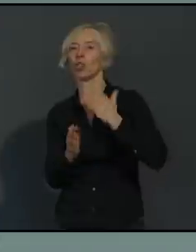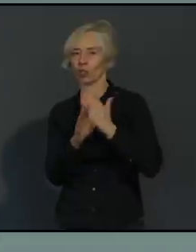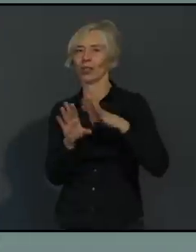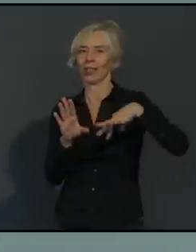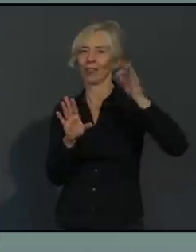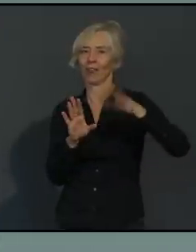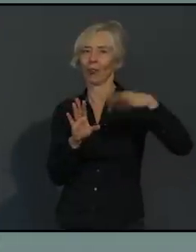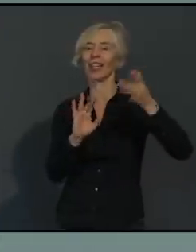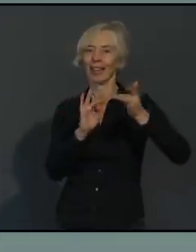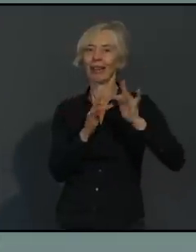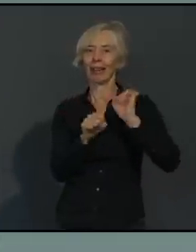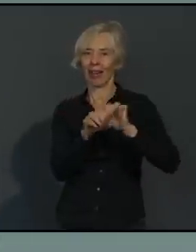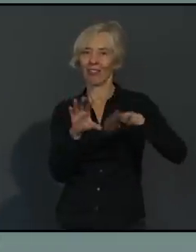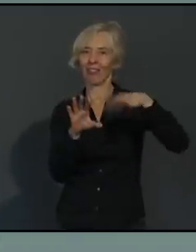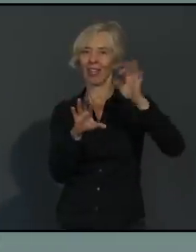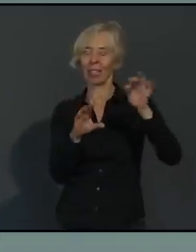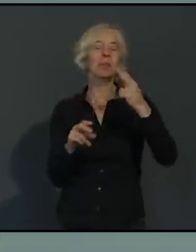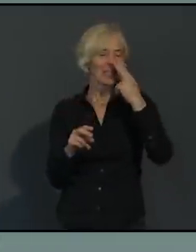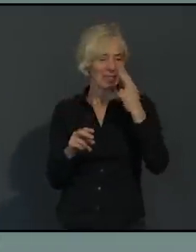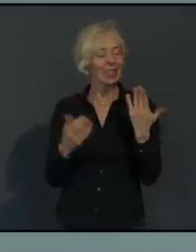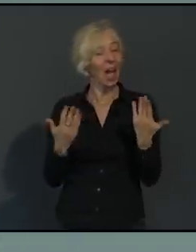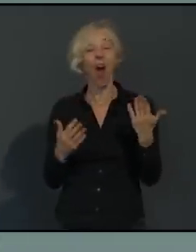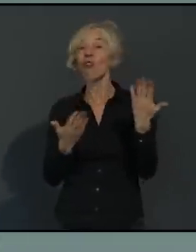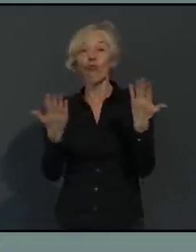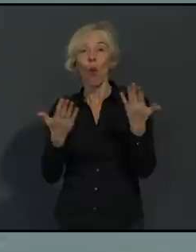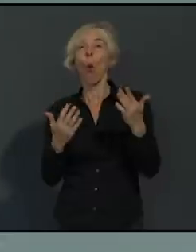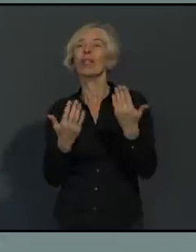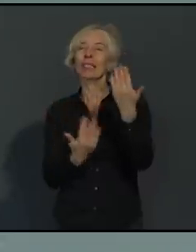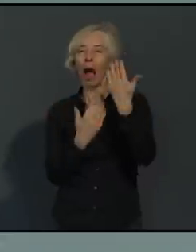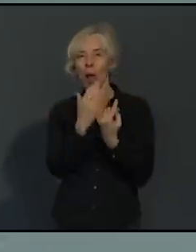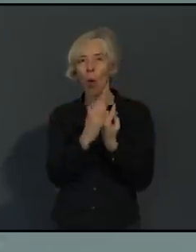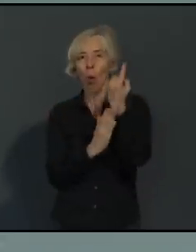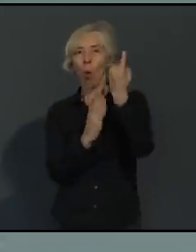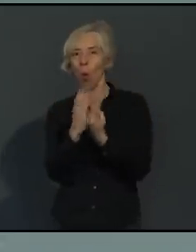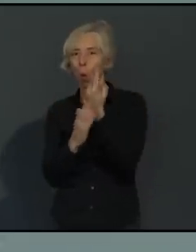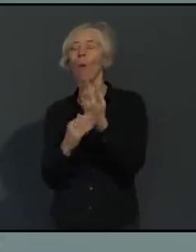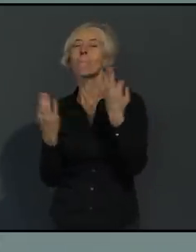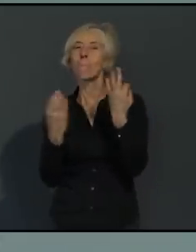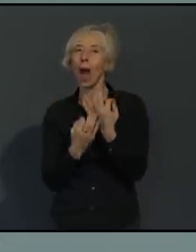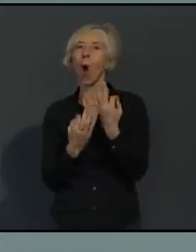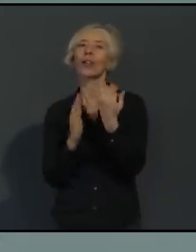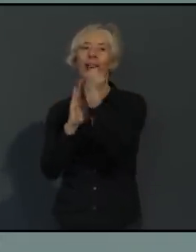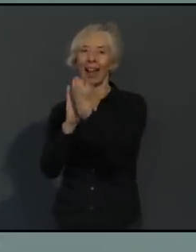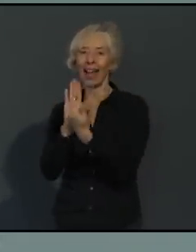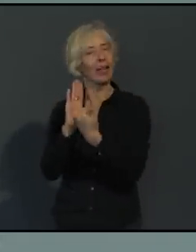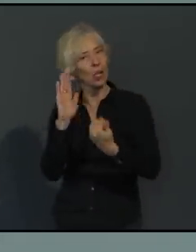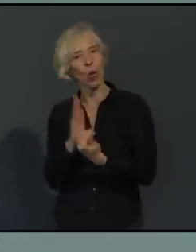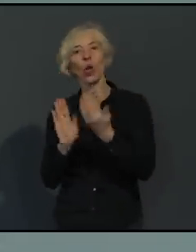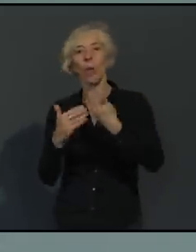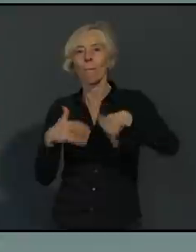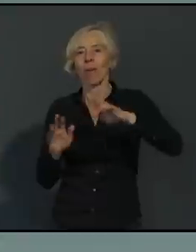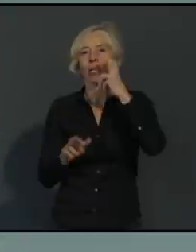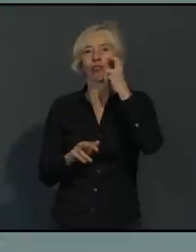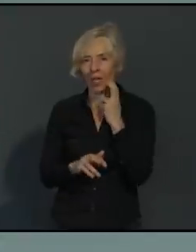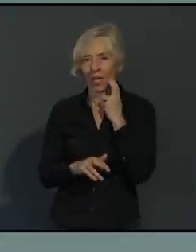regionale Verschärfungen vorgenommen werden sollen. Und deswegen müssen wir in Augsburg jetzt weitergehende Maßnahmen treffen.